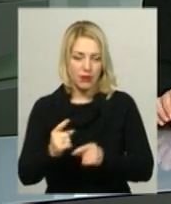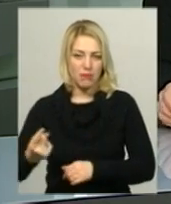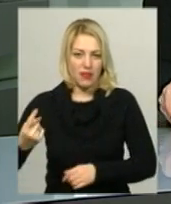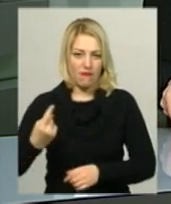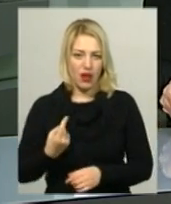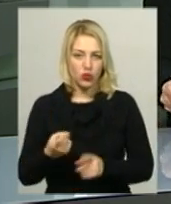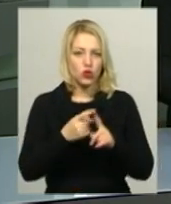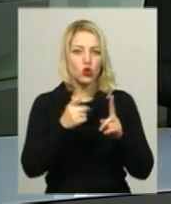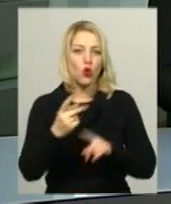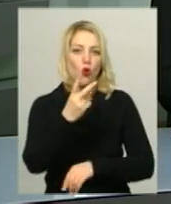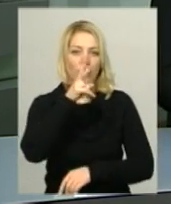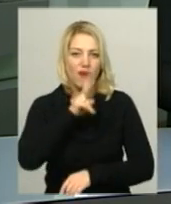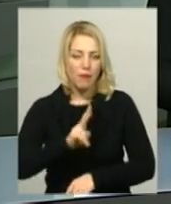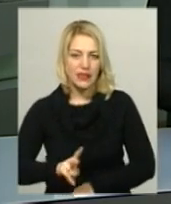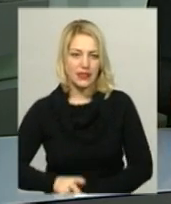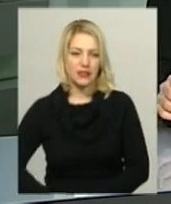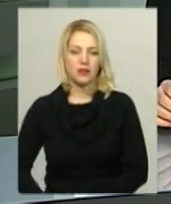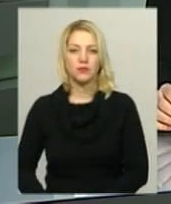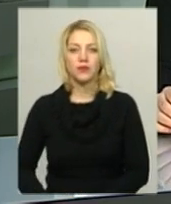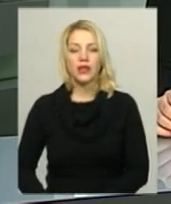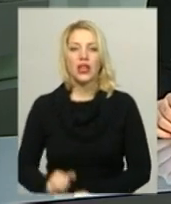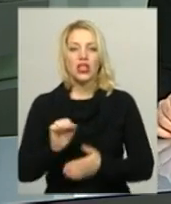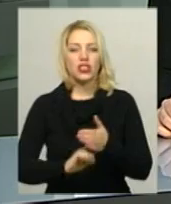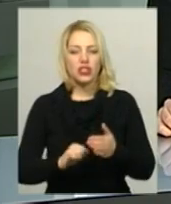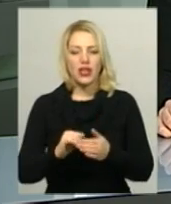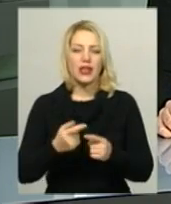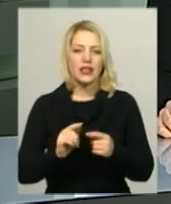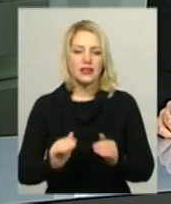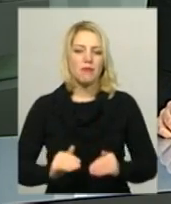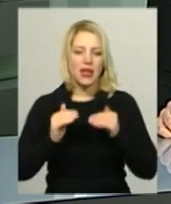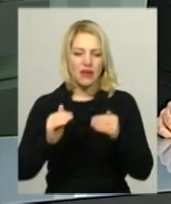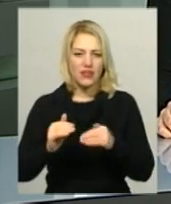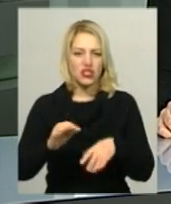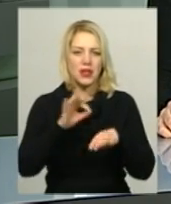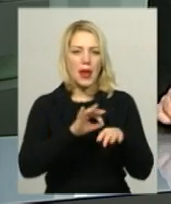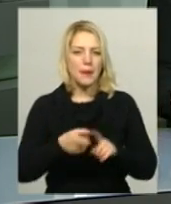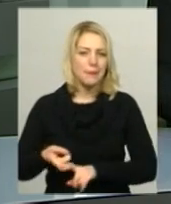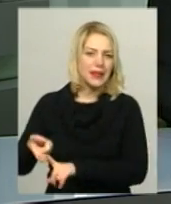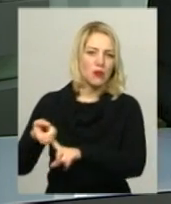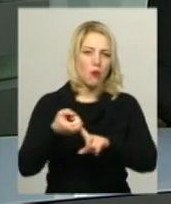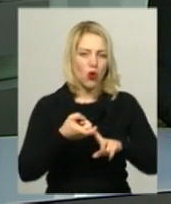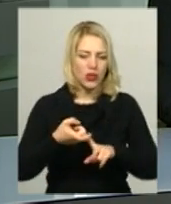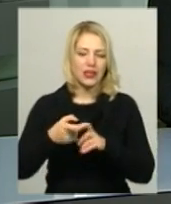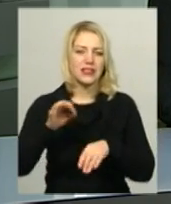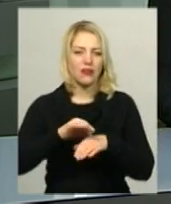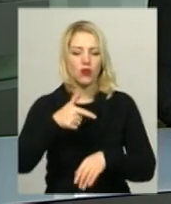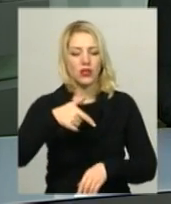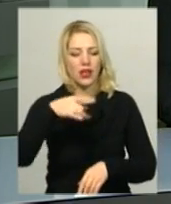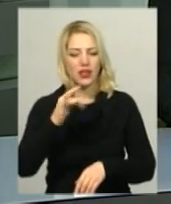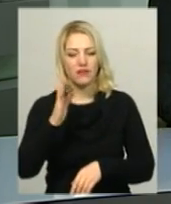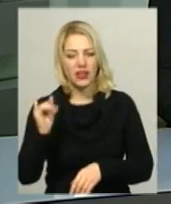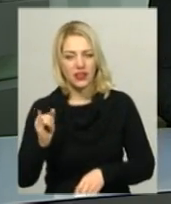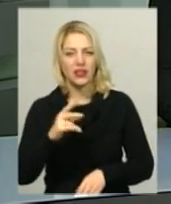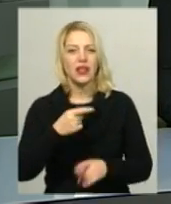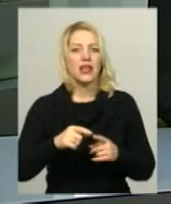строком на два місяці. Через перевищений епідпоріг захворюваності на грип та ГРВ продовжили канікули у